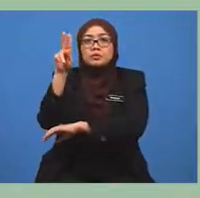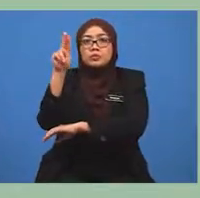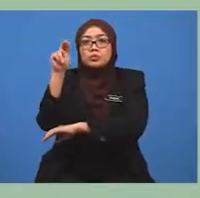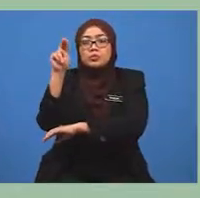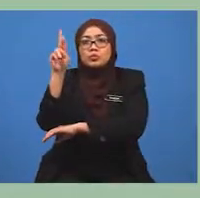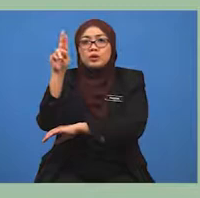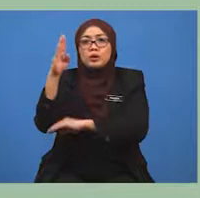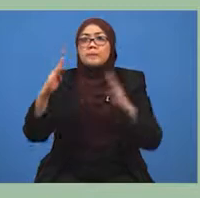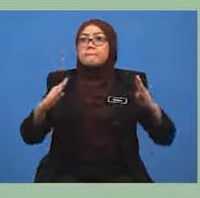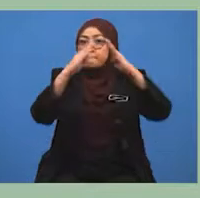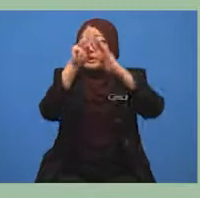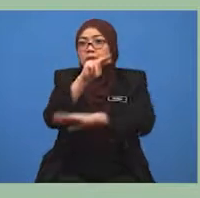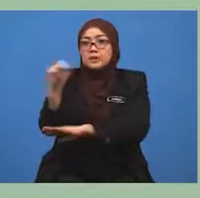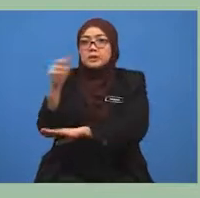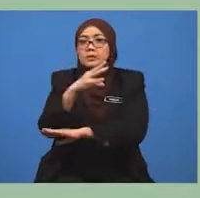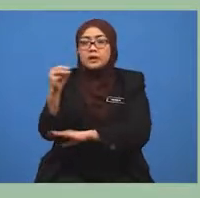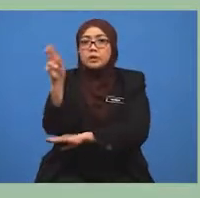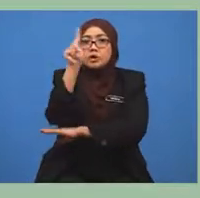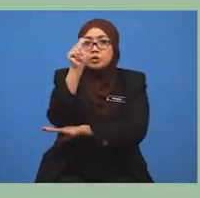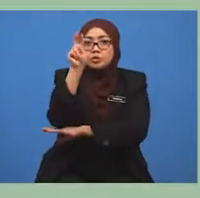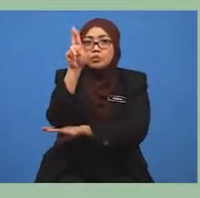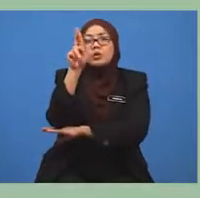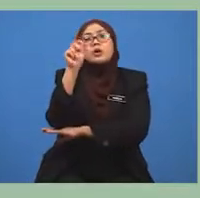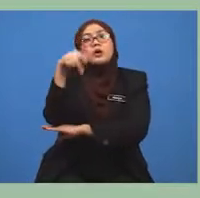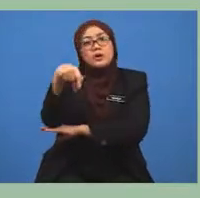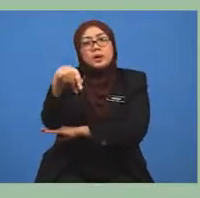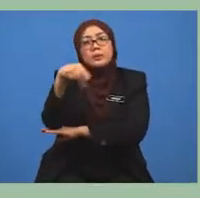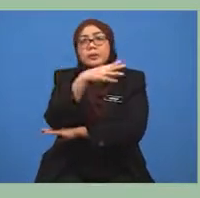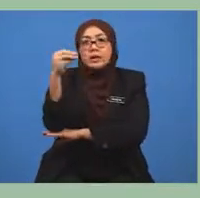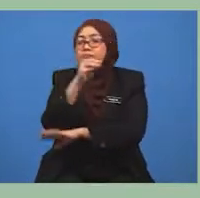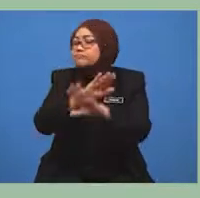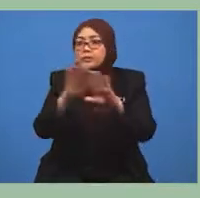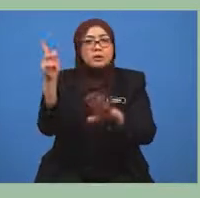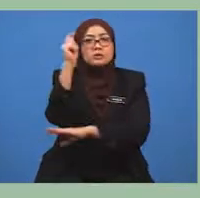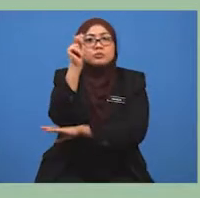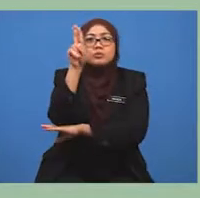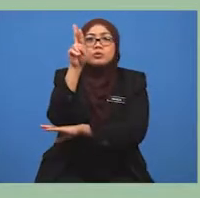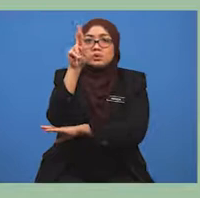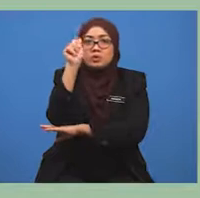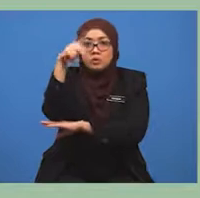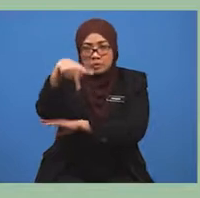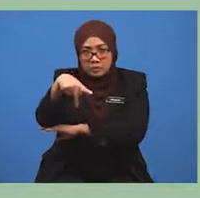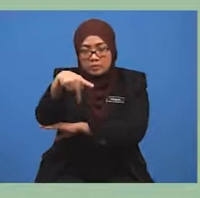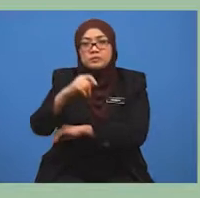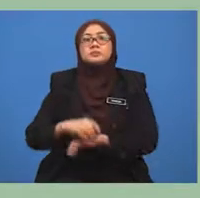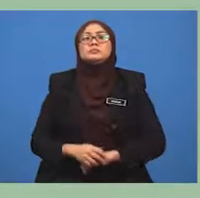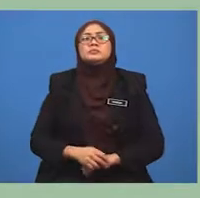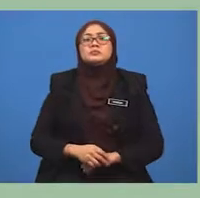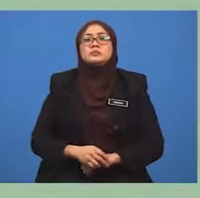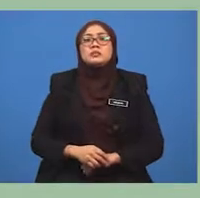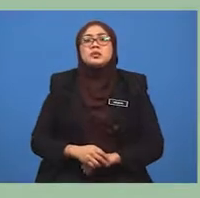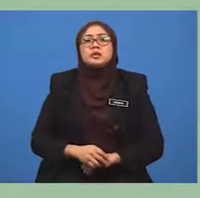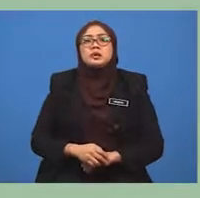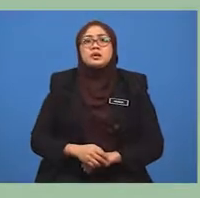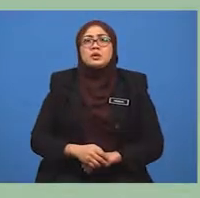berturap dan jalan tidak berturap. Murid-murid sekalian, untuk pengetahuan, lebuh raya